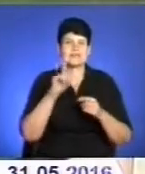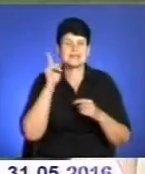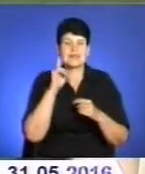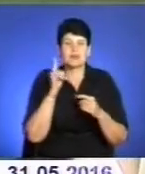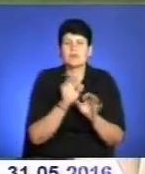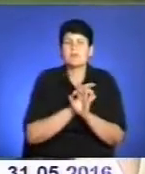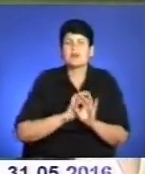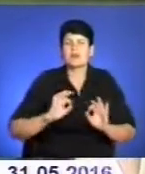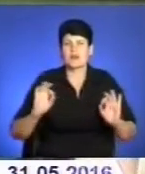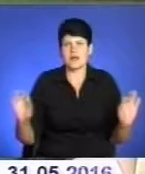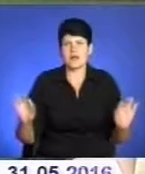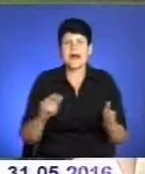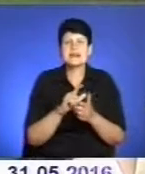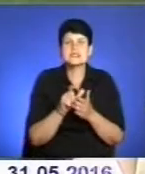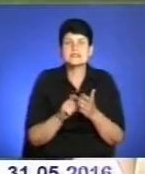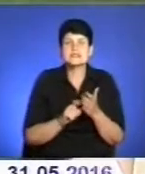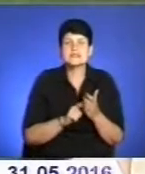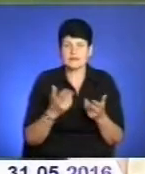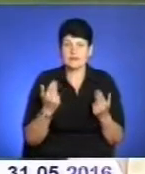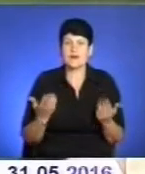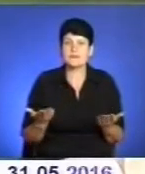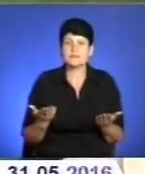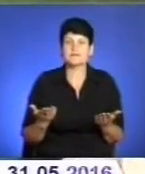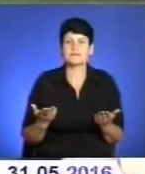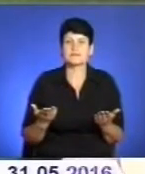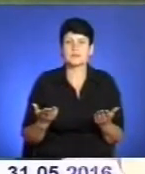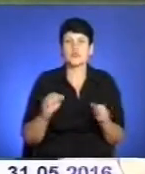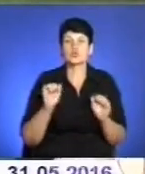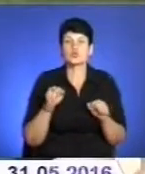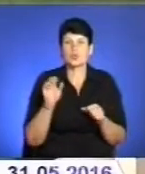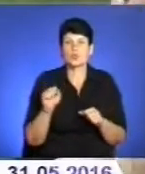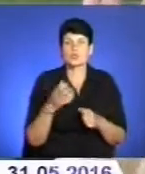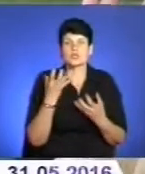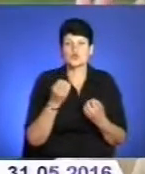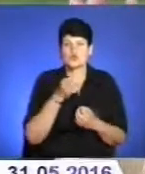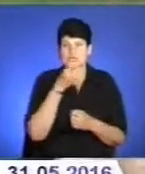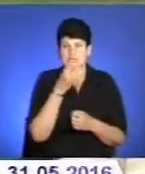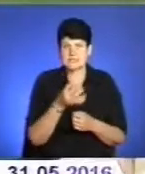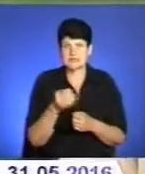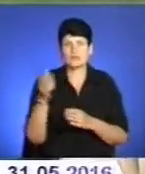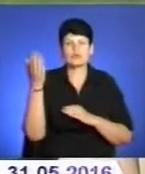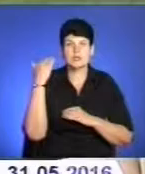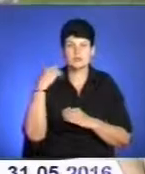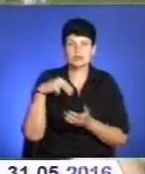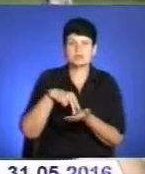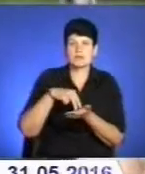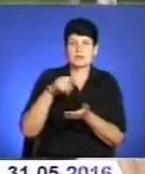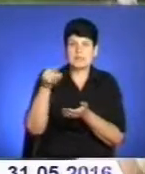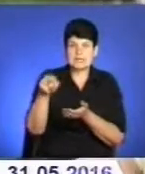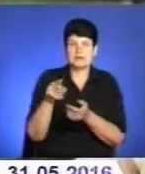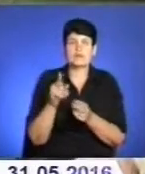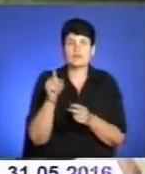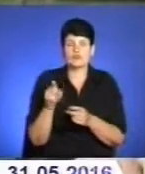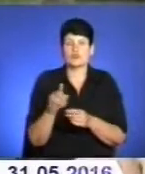Типу, нормально стоїть і стоїть. Я не проти. А почему б і нет? Від все-таки Пушкін, там у нього така поэзія. У